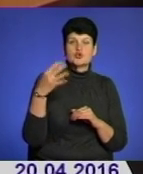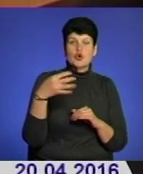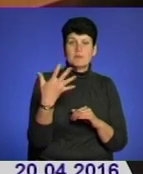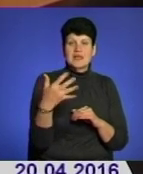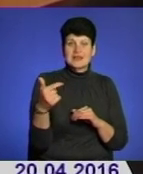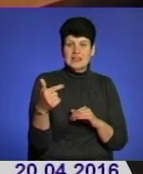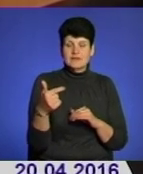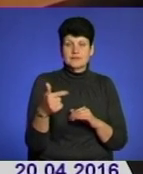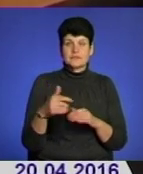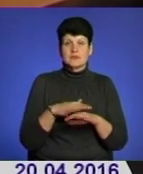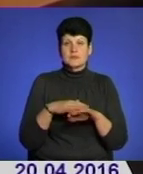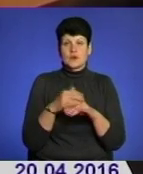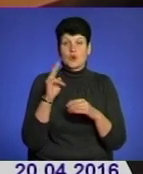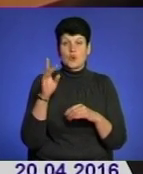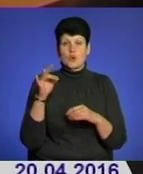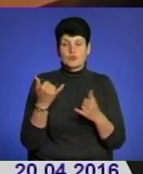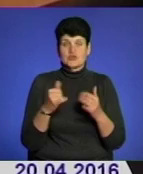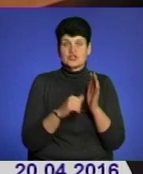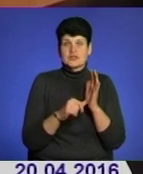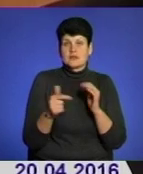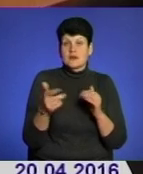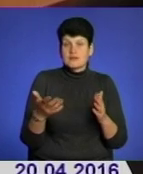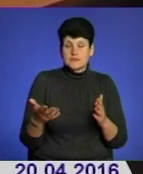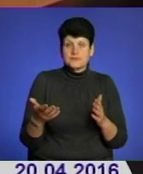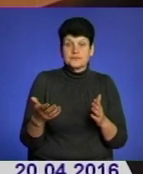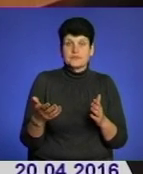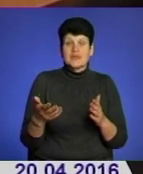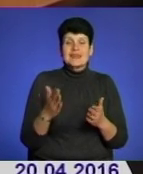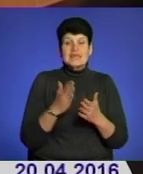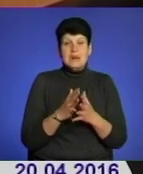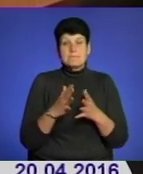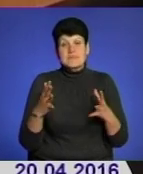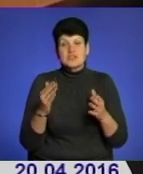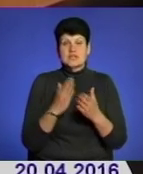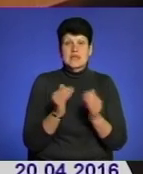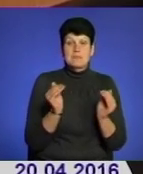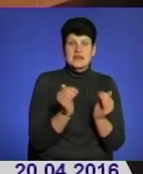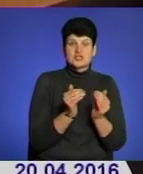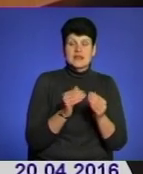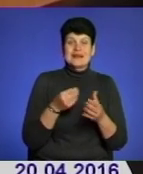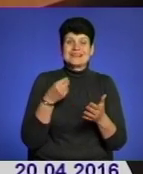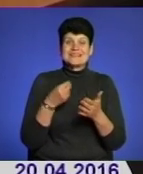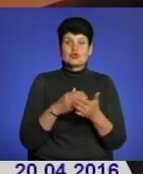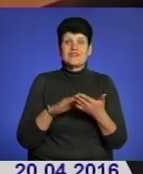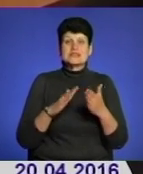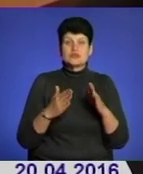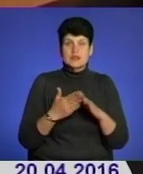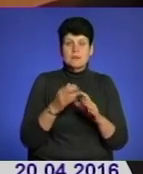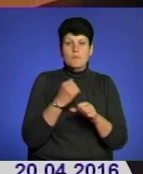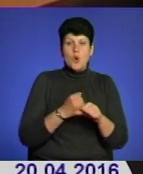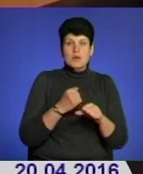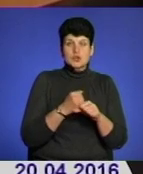на ринку короб на сьогоднішній день більше 60 гривень. Тобто, є десь більше, є десь менше, але цінова ситуація. Ми відпрацюємо,